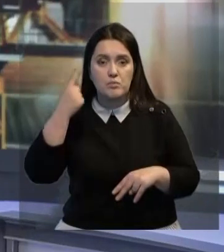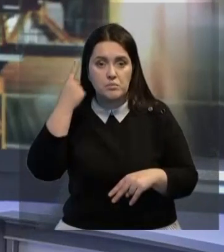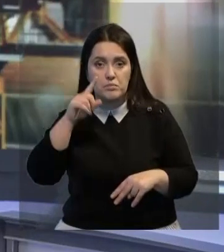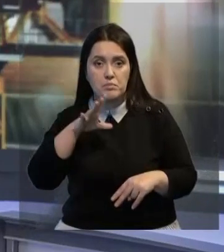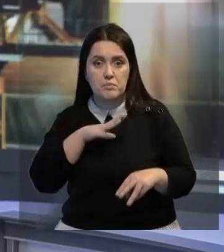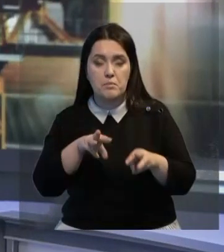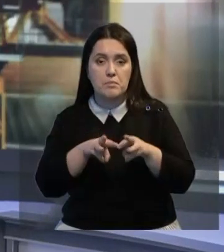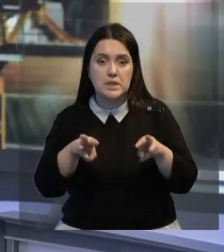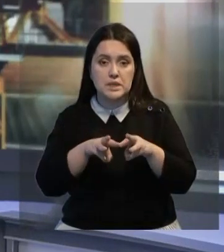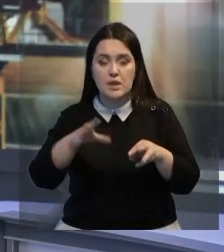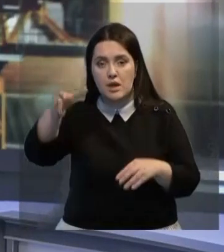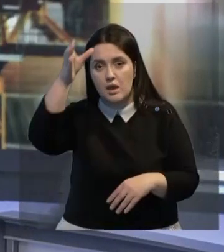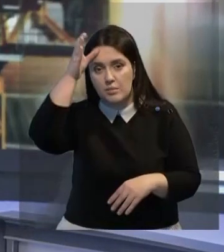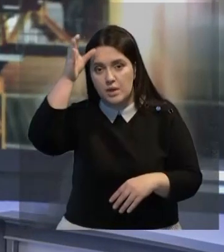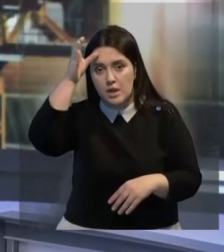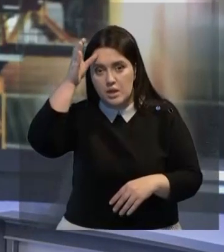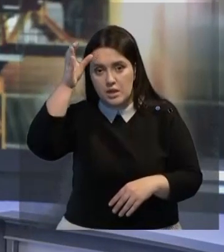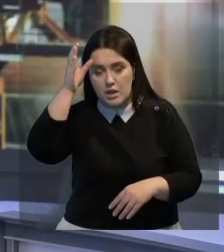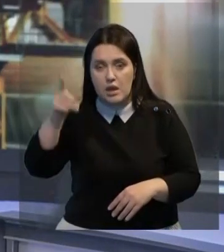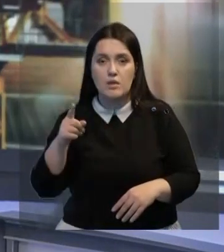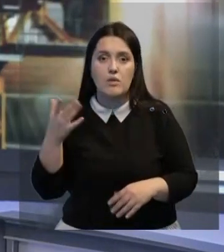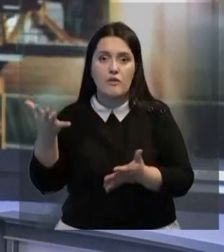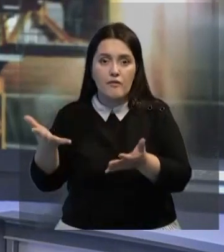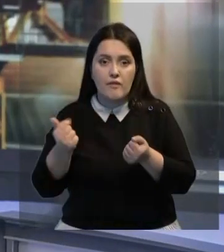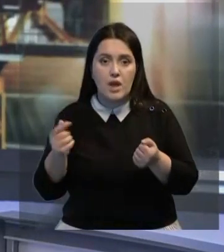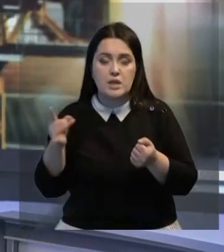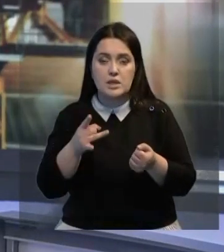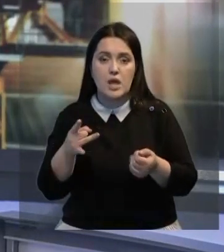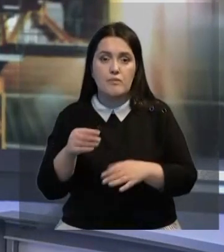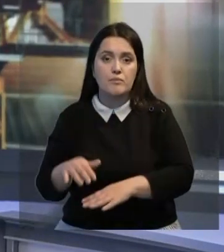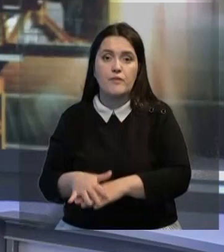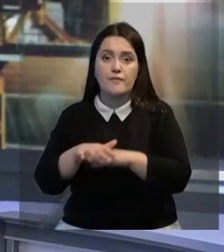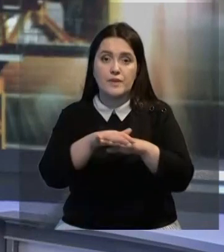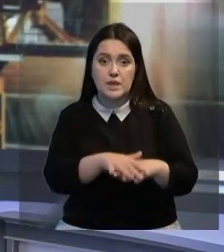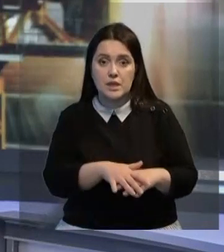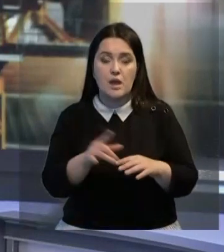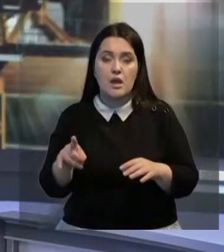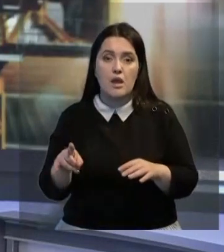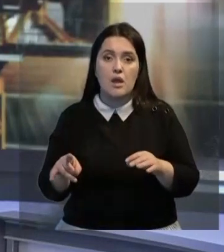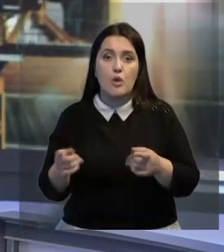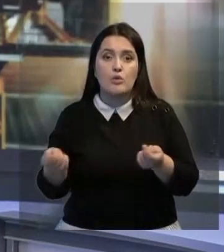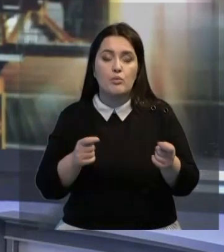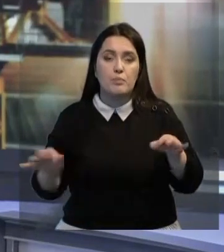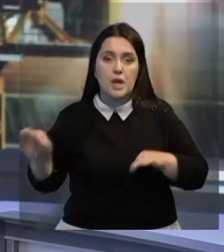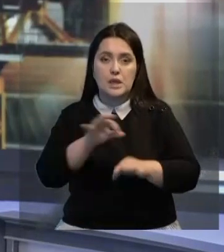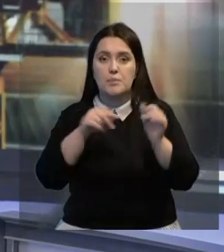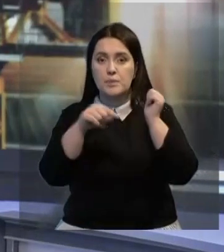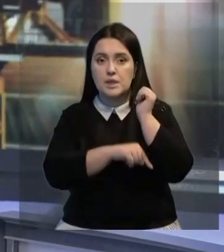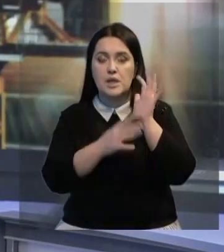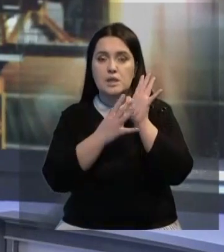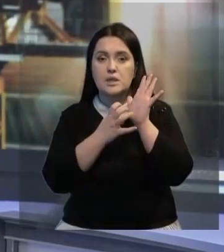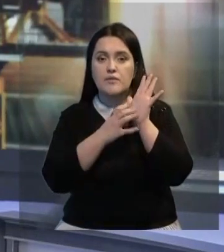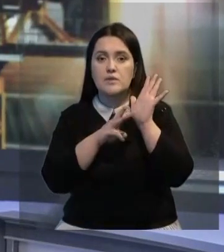большую стройку инициировало тогда еще Министерство образования и науки. Заручившись республиканским финансированием, кураторы проекта